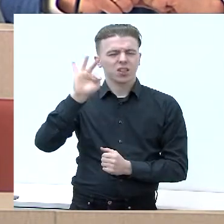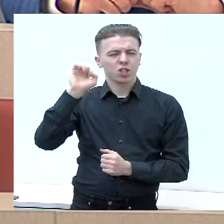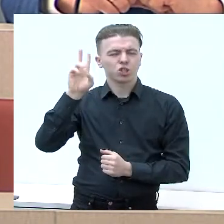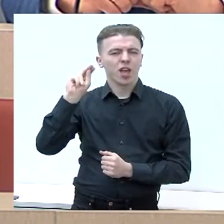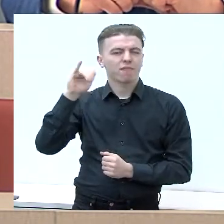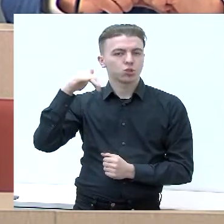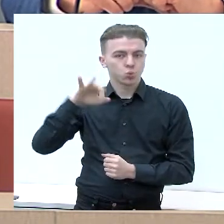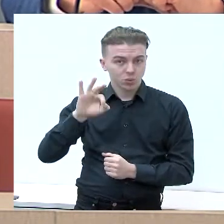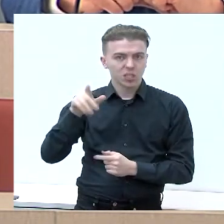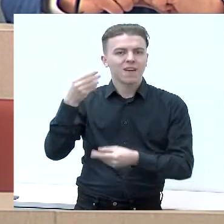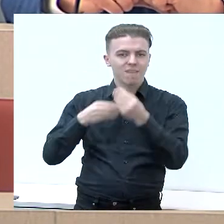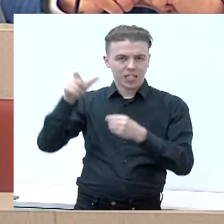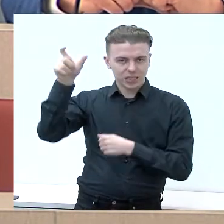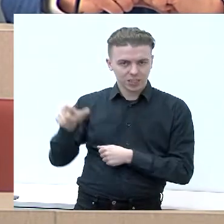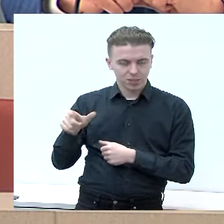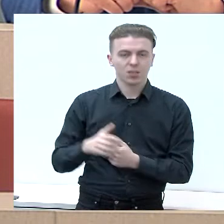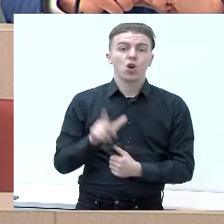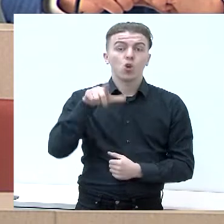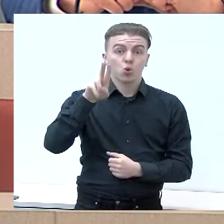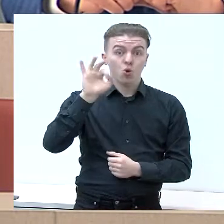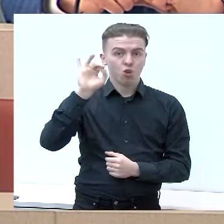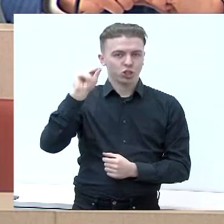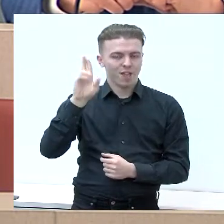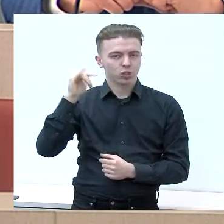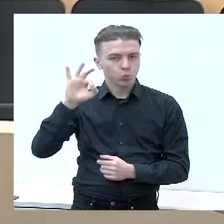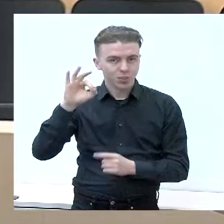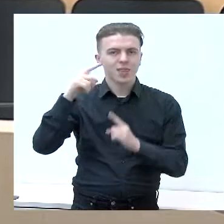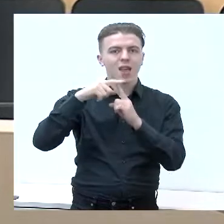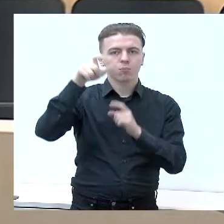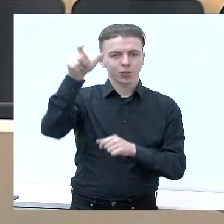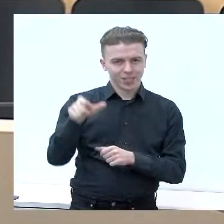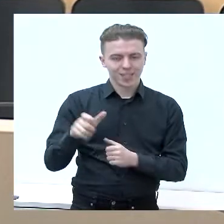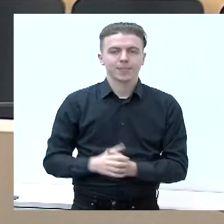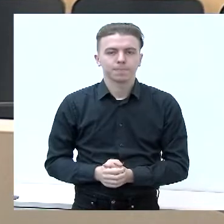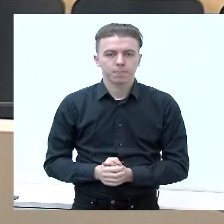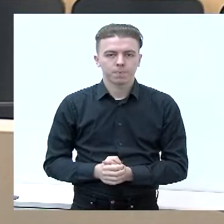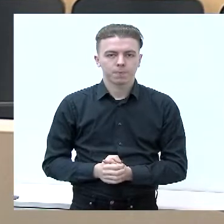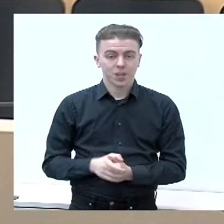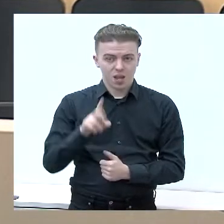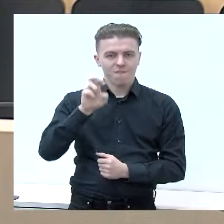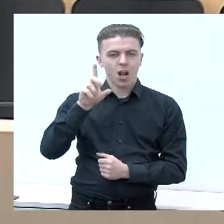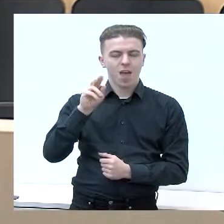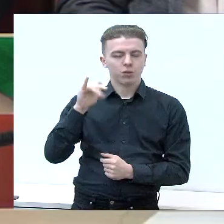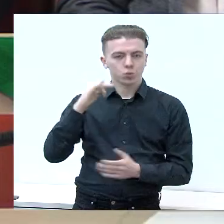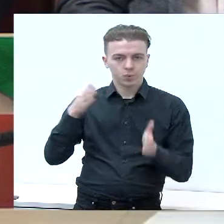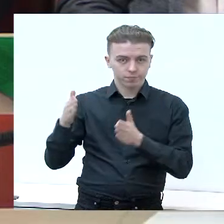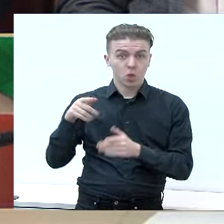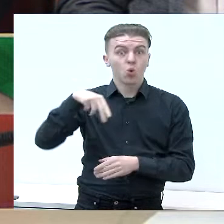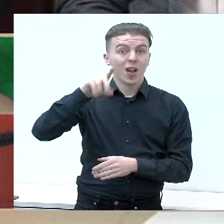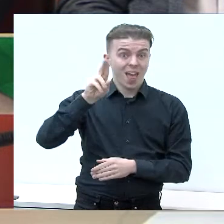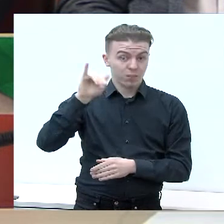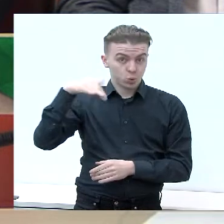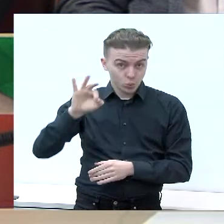verslininkas. Algis Lukauševičius, tarybos narys. Dėkui. Evaldas Ulevičius. Evaldas Ulevičius,